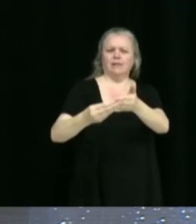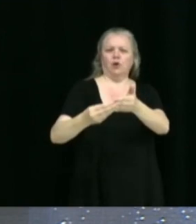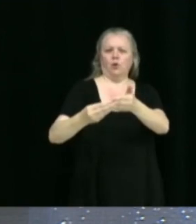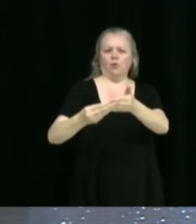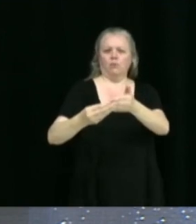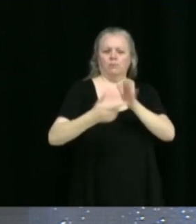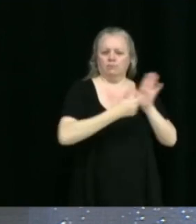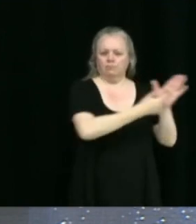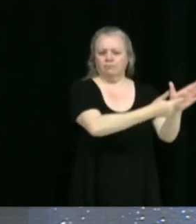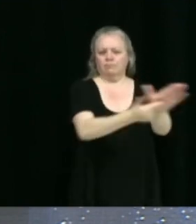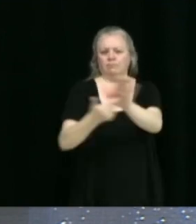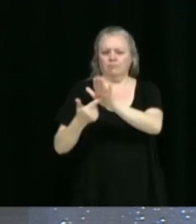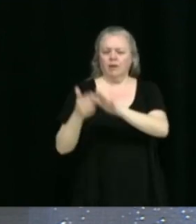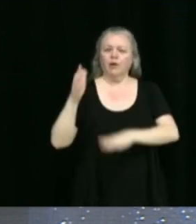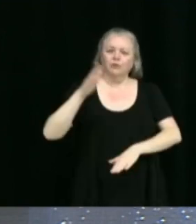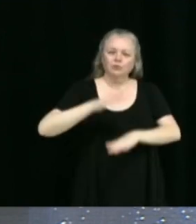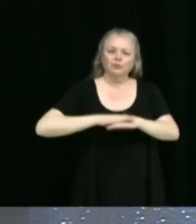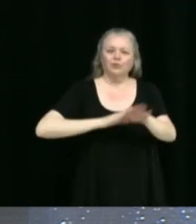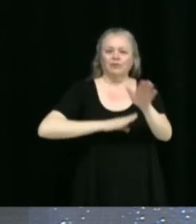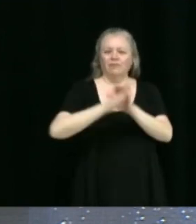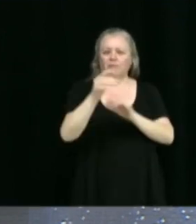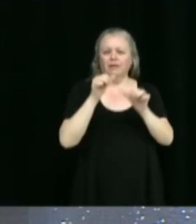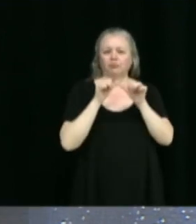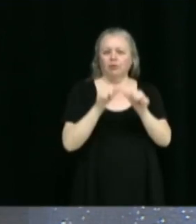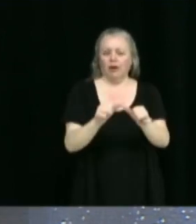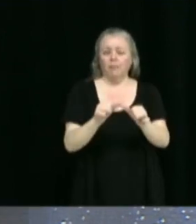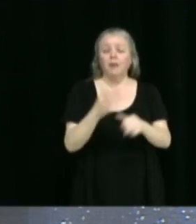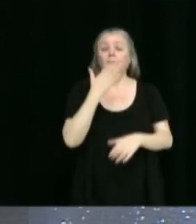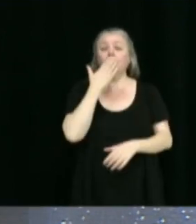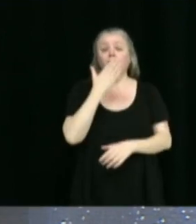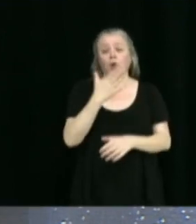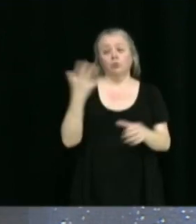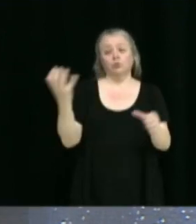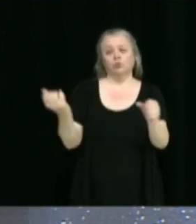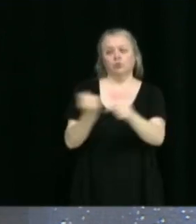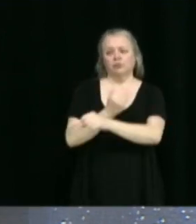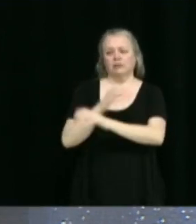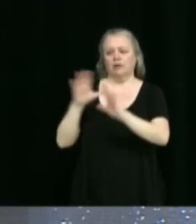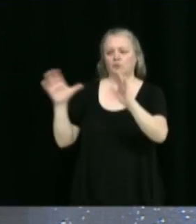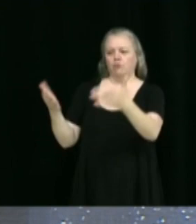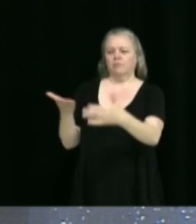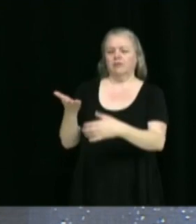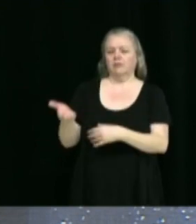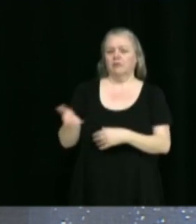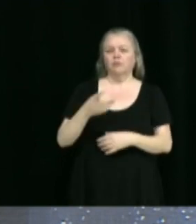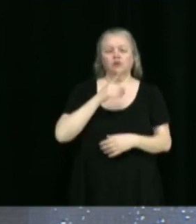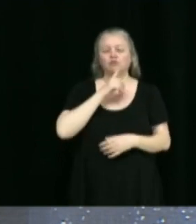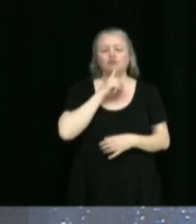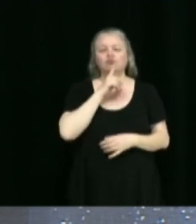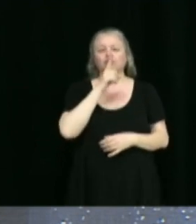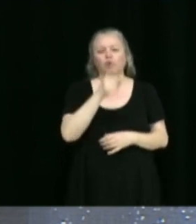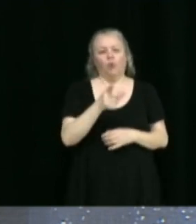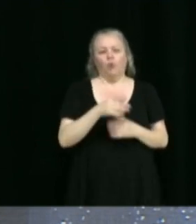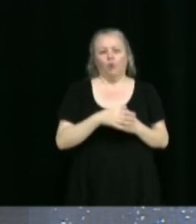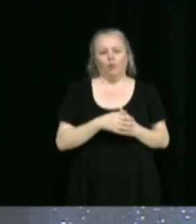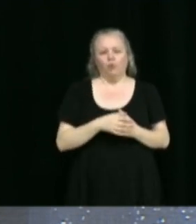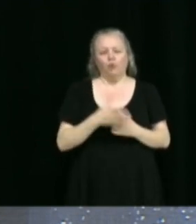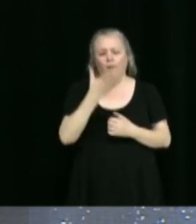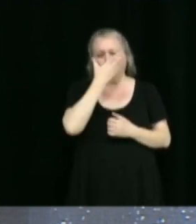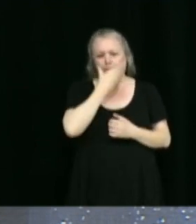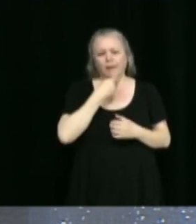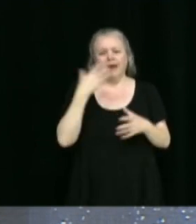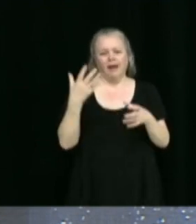en matière de développement durable. Donc, bon succès à tous les membres de ce comité-là puis je suis persuadé que nous aurons de belles